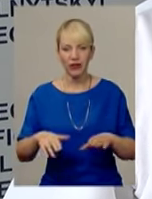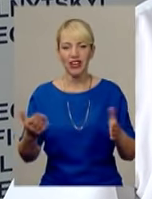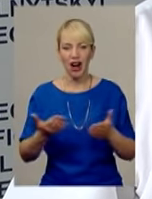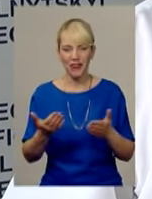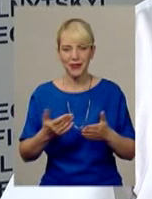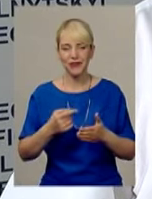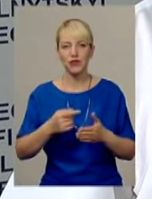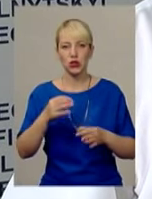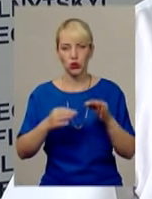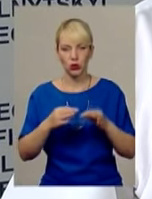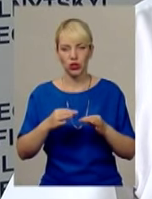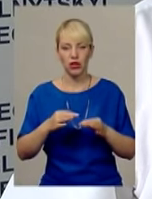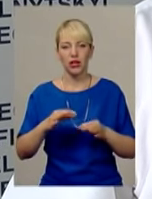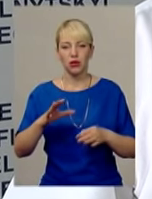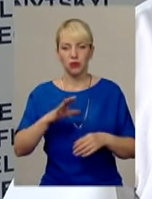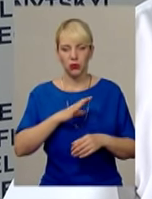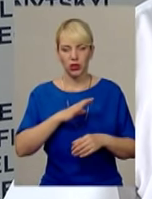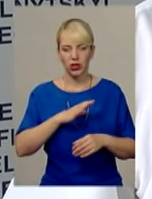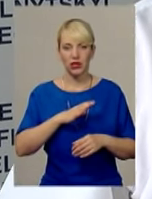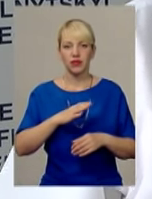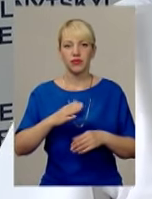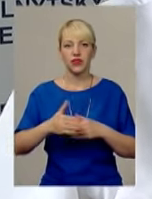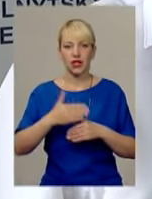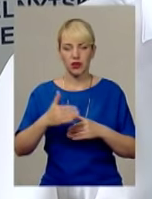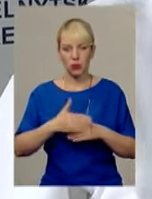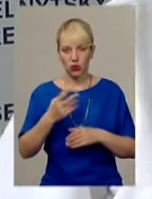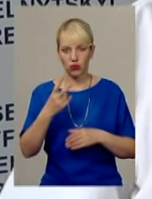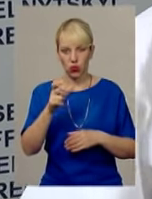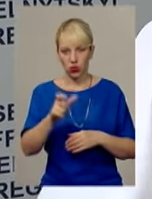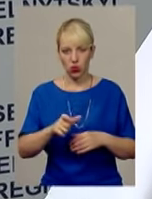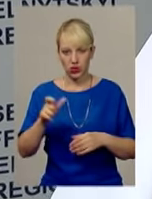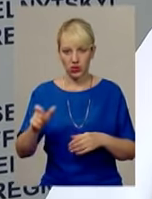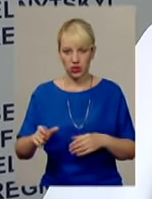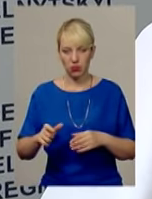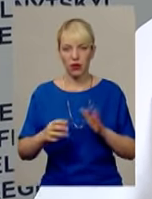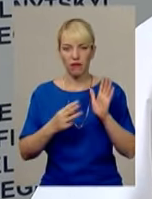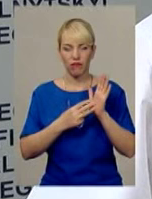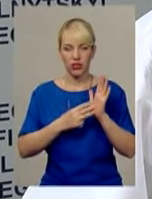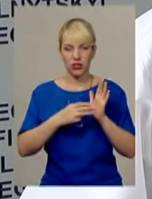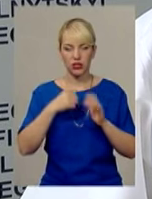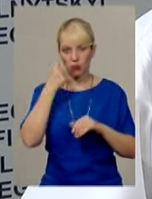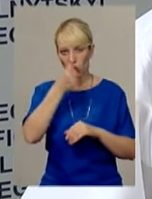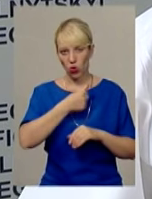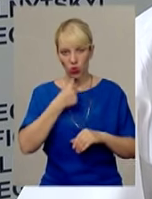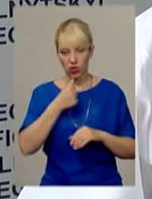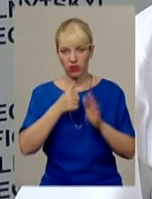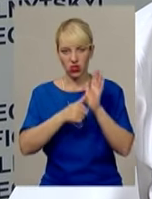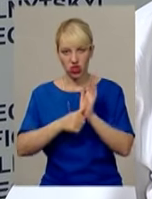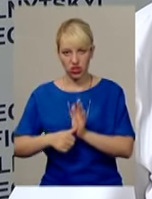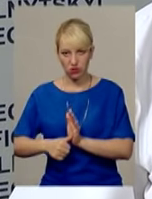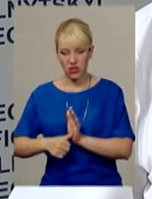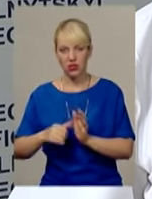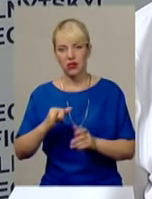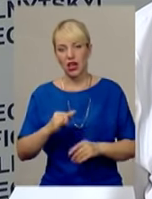вказані на особи були засуджені до міри покарання двоє осіб у виді 8 років і 6 місяців по збавленому волі. Іншим